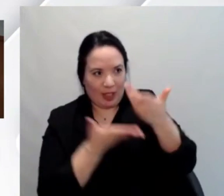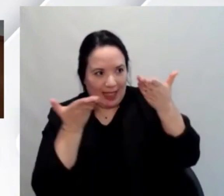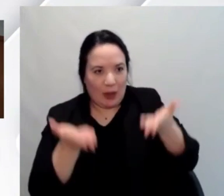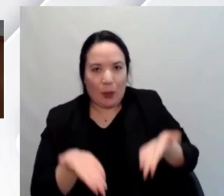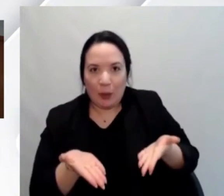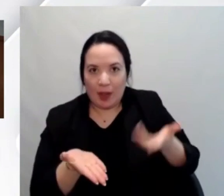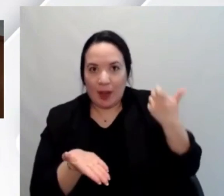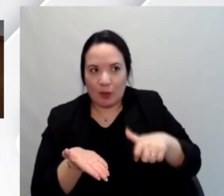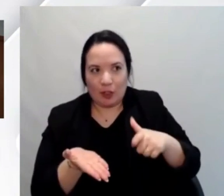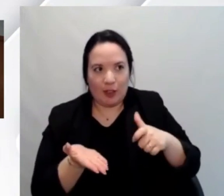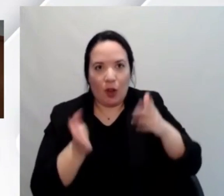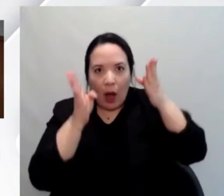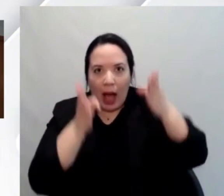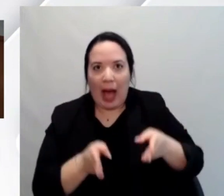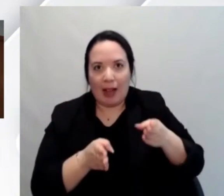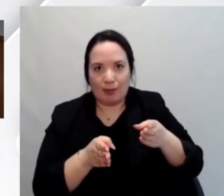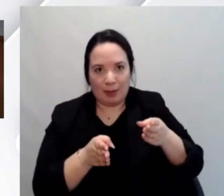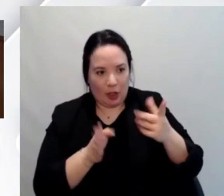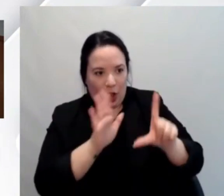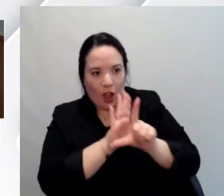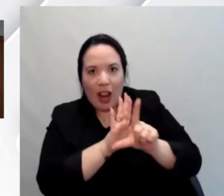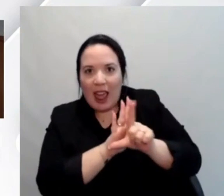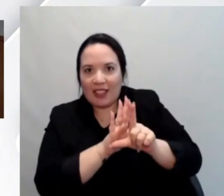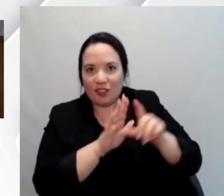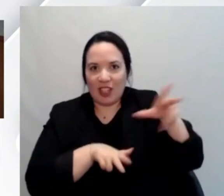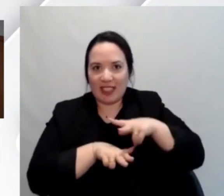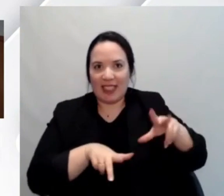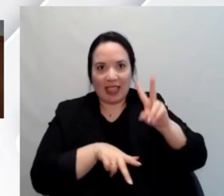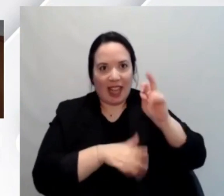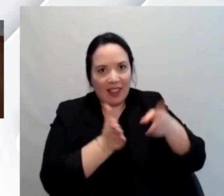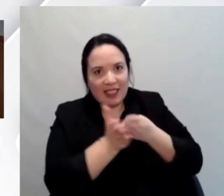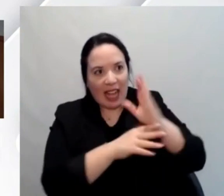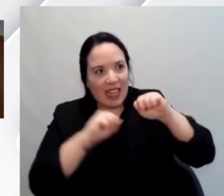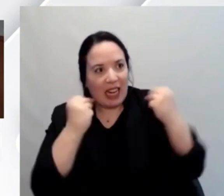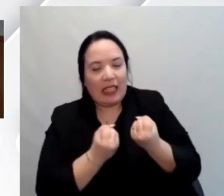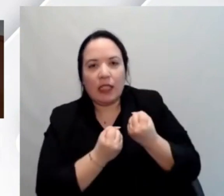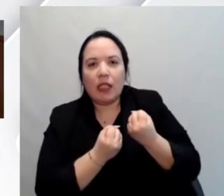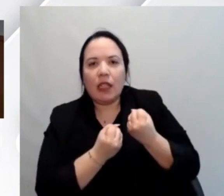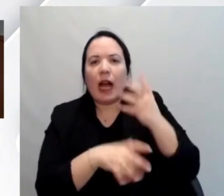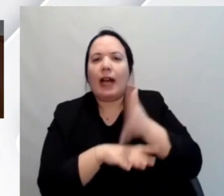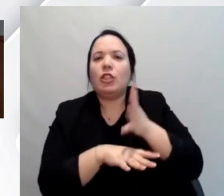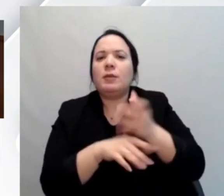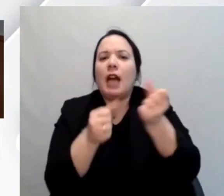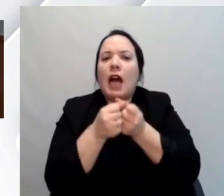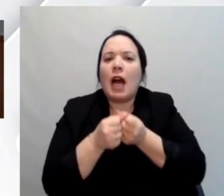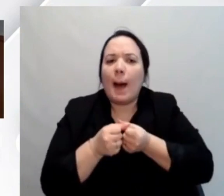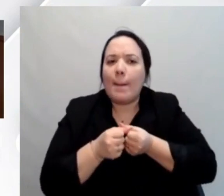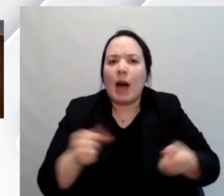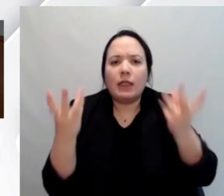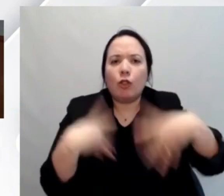c una risonanza molto importante, essendo vent'anni della legge stanca. Accessibilità by default, si può fare, Fabrizio?